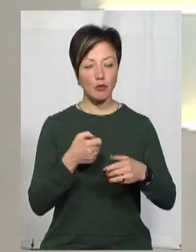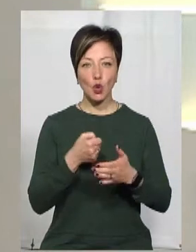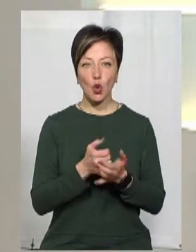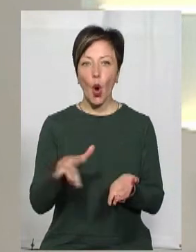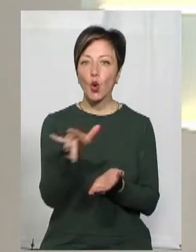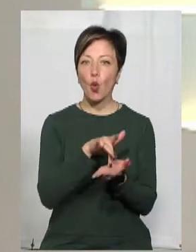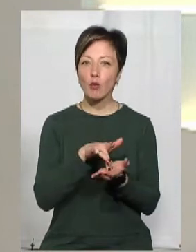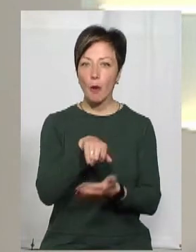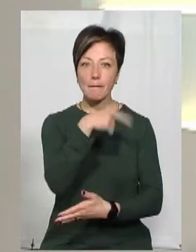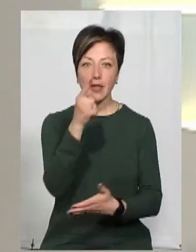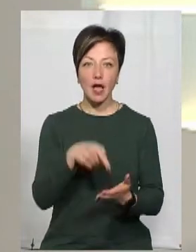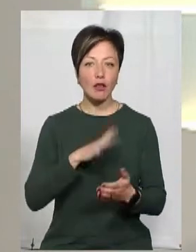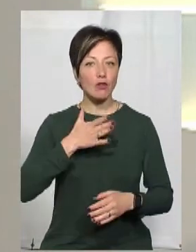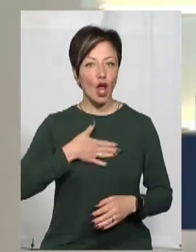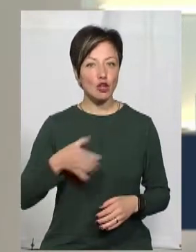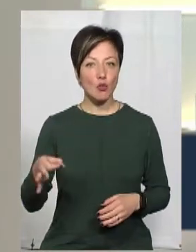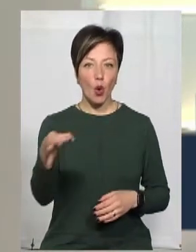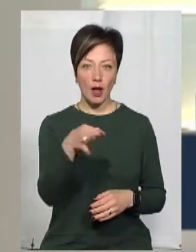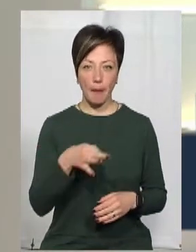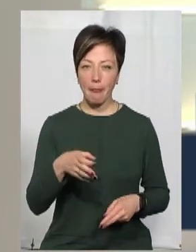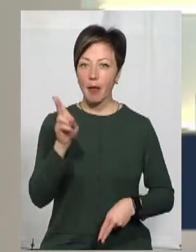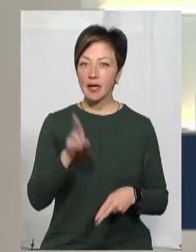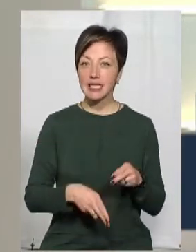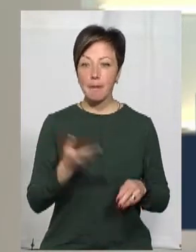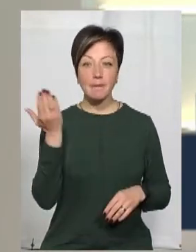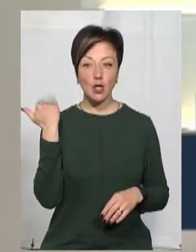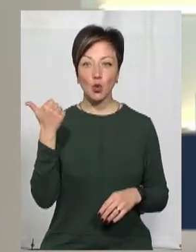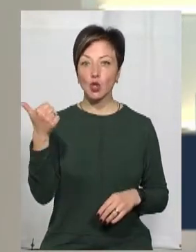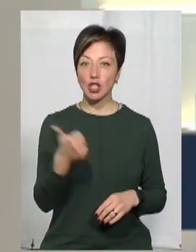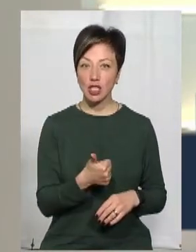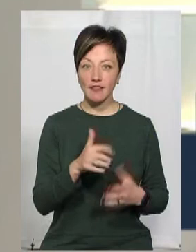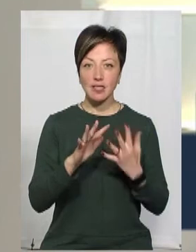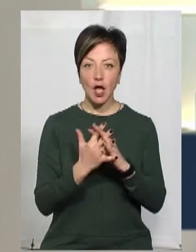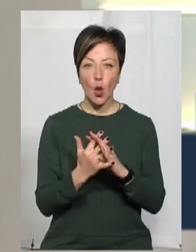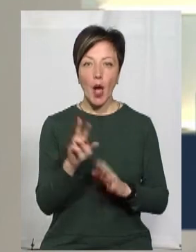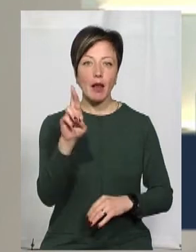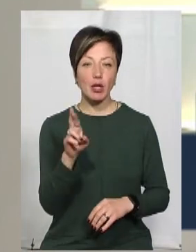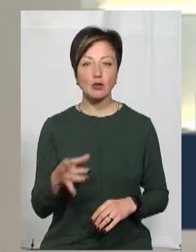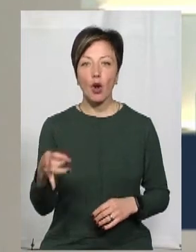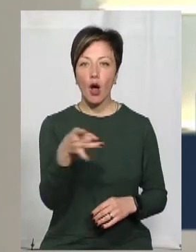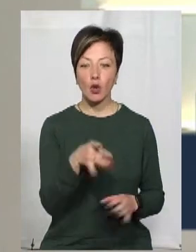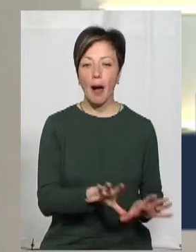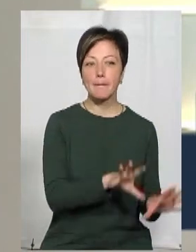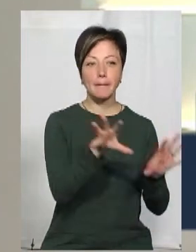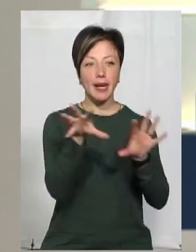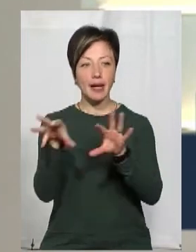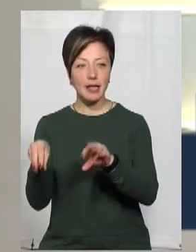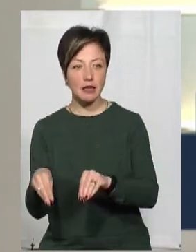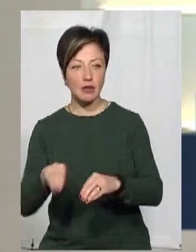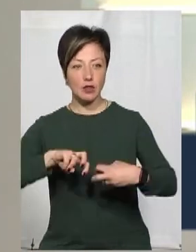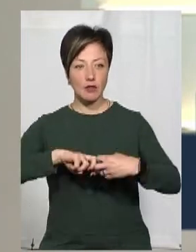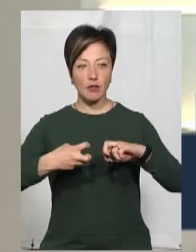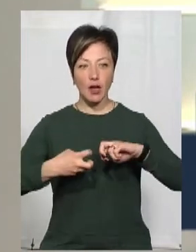ромського питання у нашому краї. Нагадаю, наприкінці минулого тижня у Глушківці Ярмоленецького району переїхали із